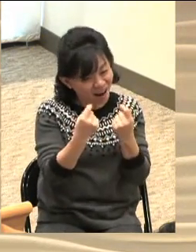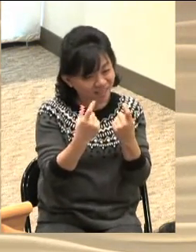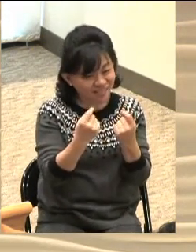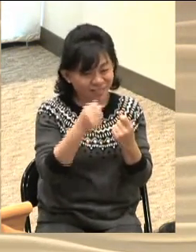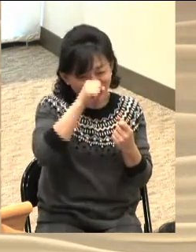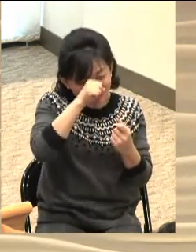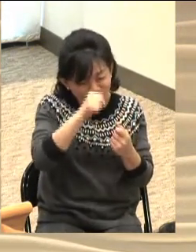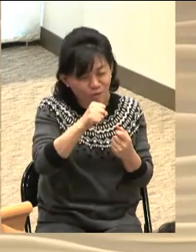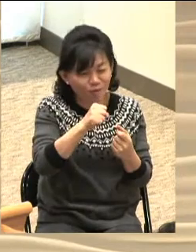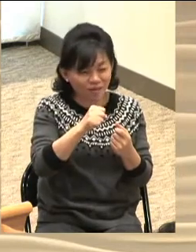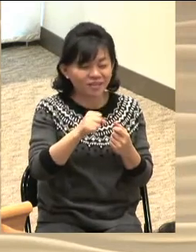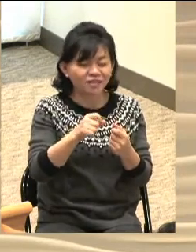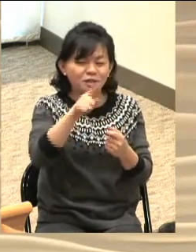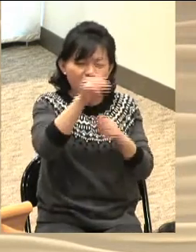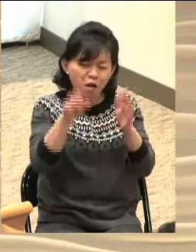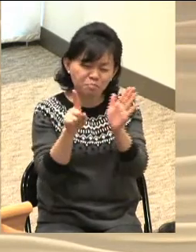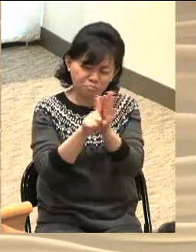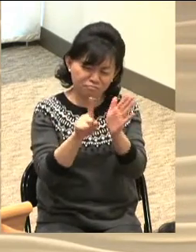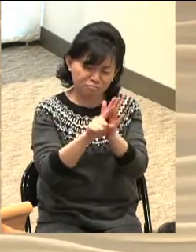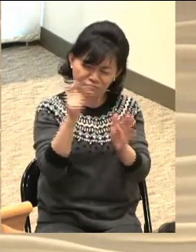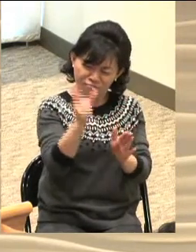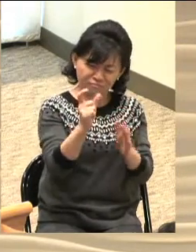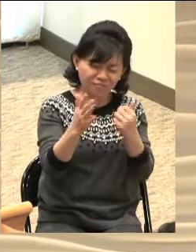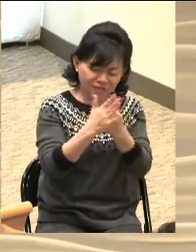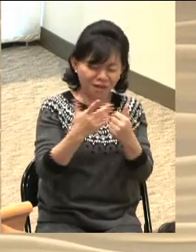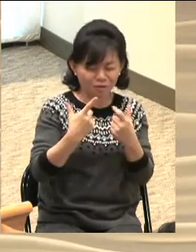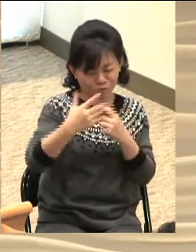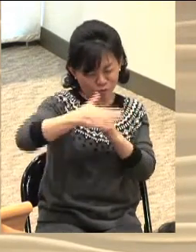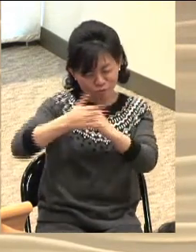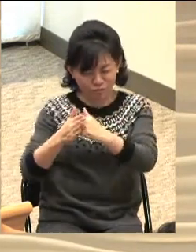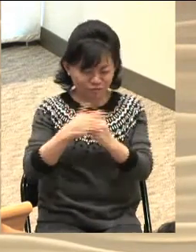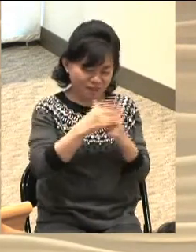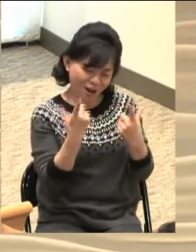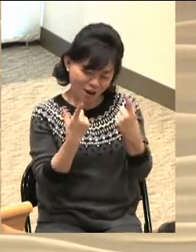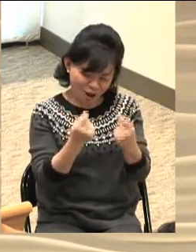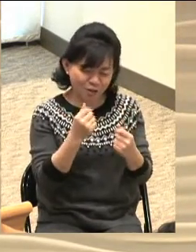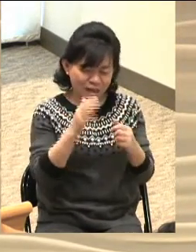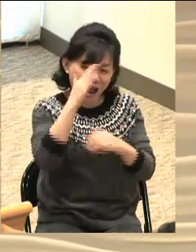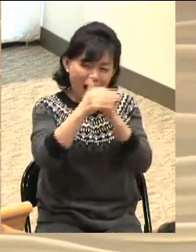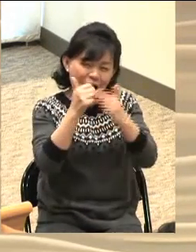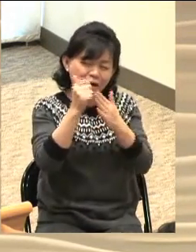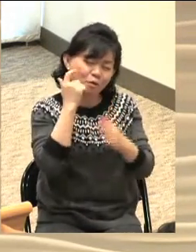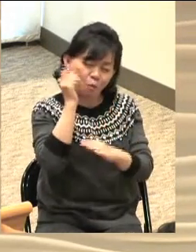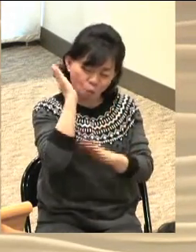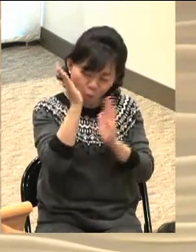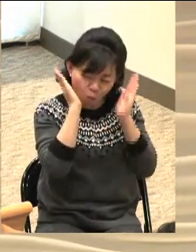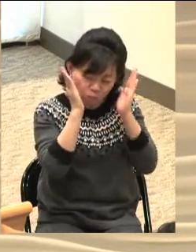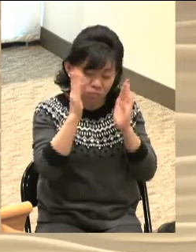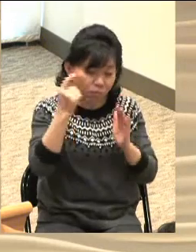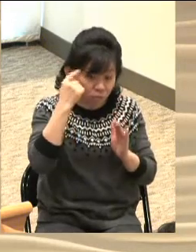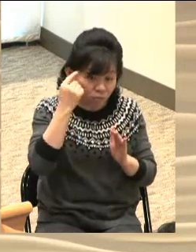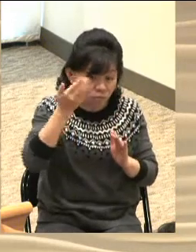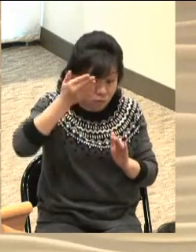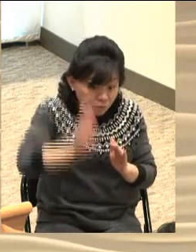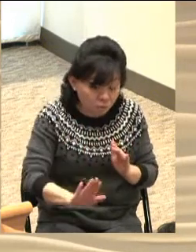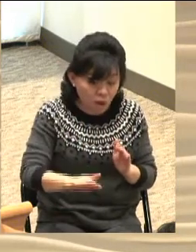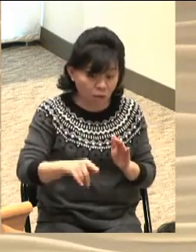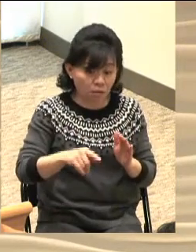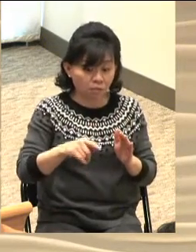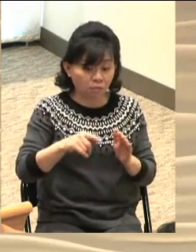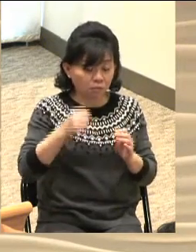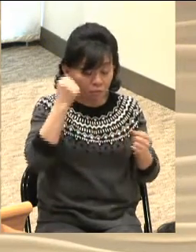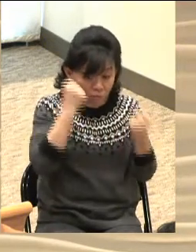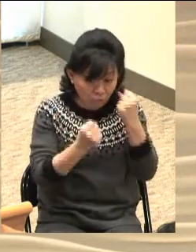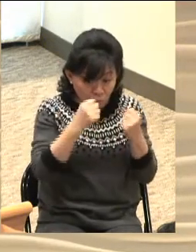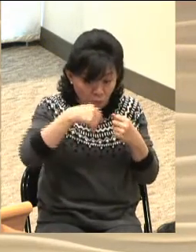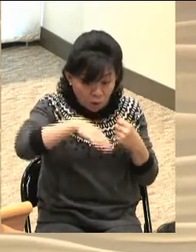자기에게는 신앙의 선배니까 그런데 문제는 그 셀 모임에 있는 멤버들은 전혀 그 형제의